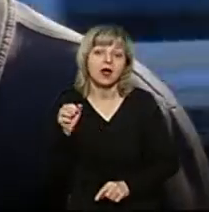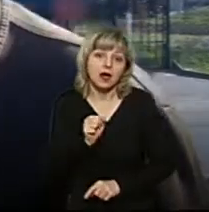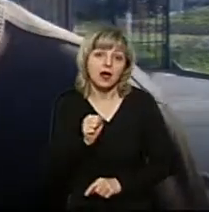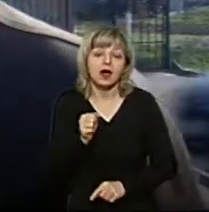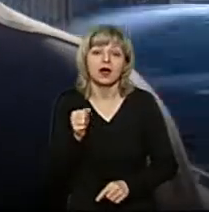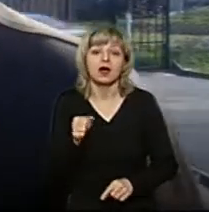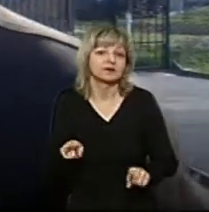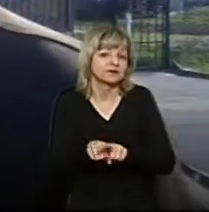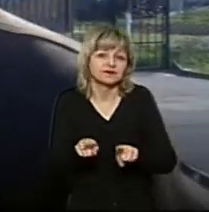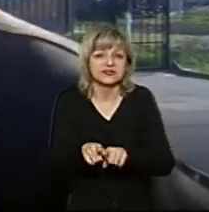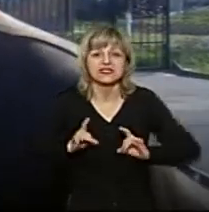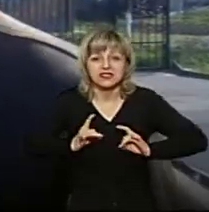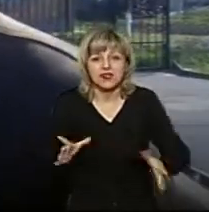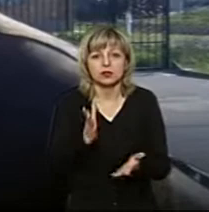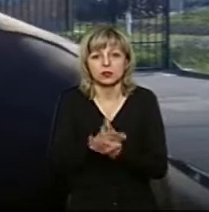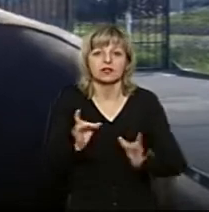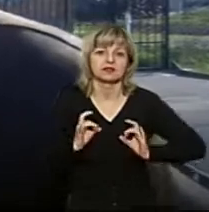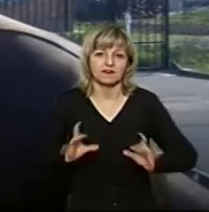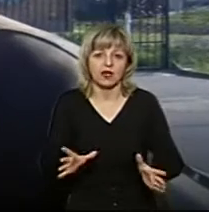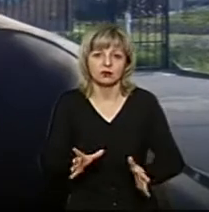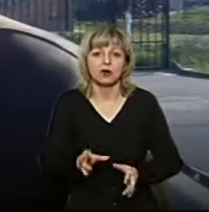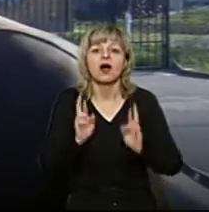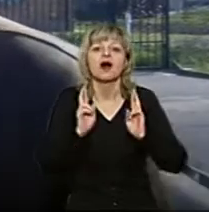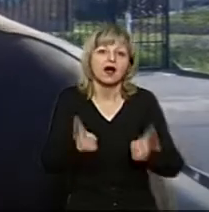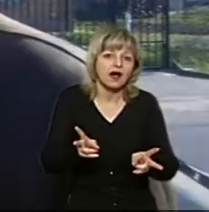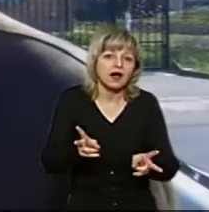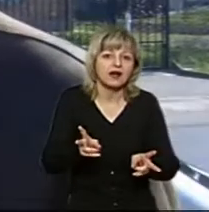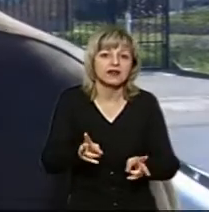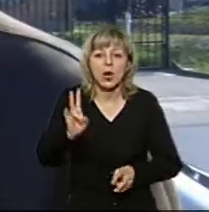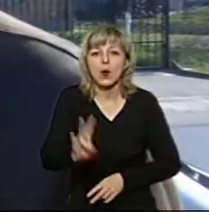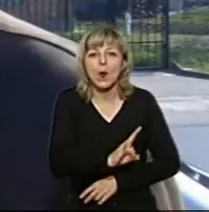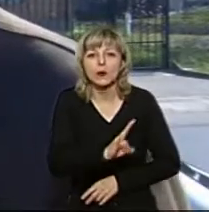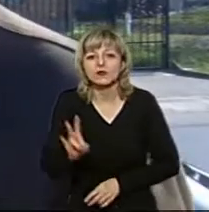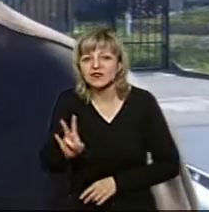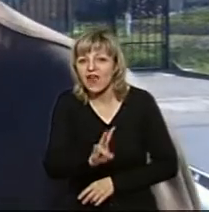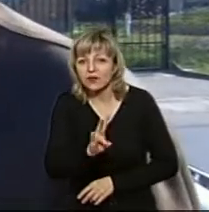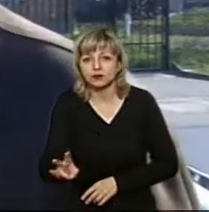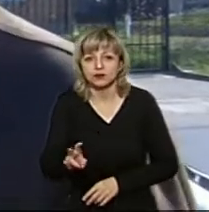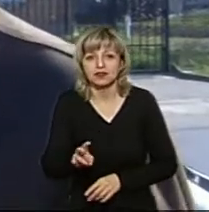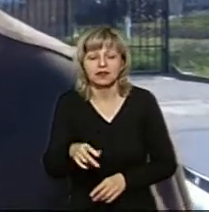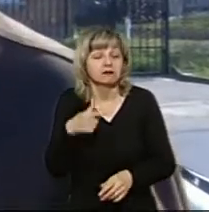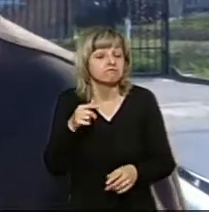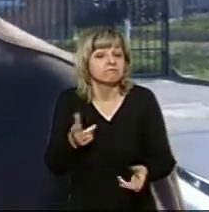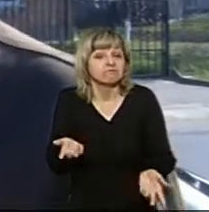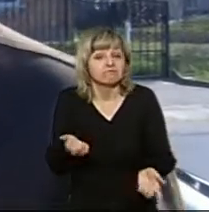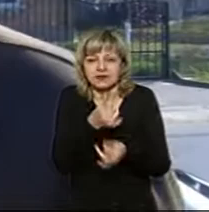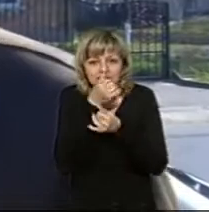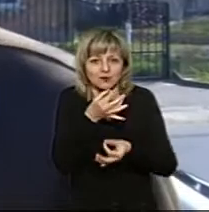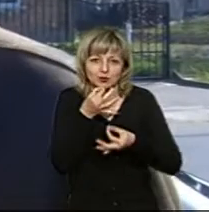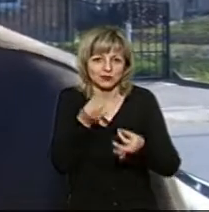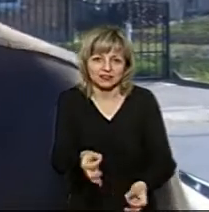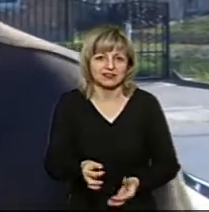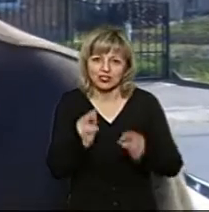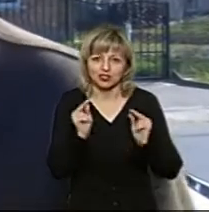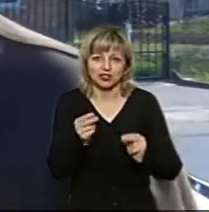все одно свято є свято. А як освячувати, то навіть не можу вам сказати,